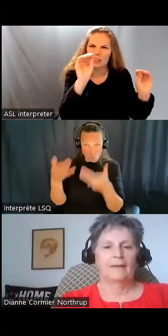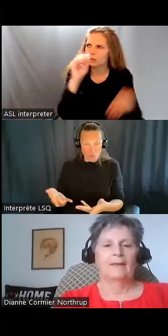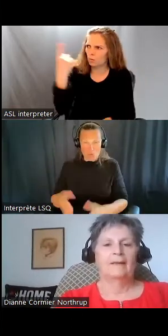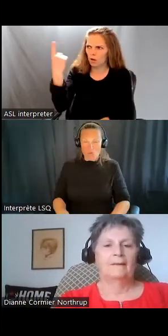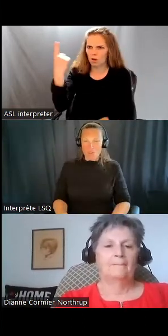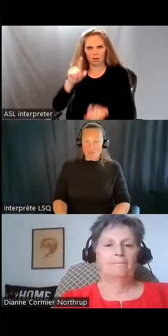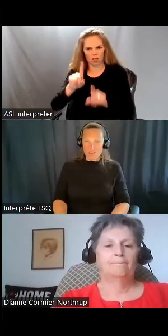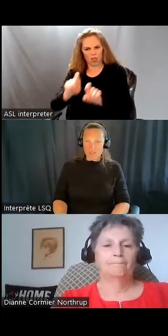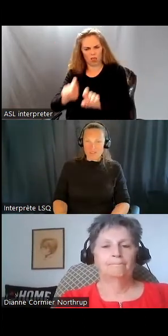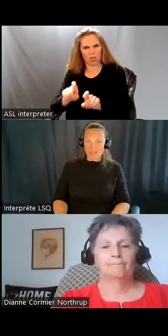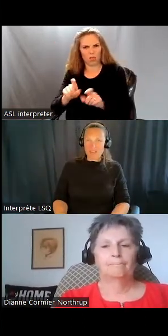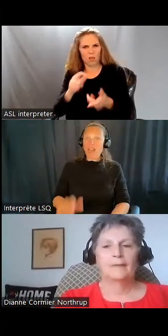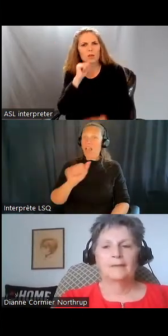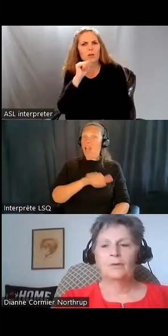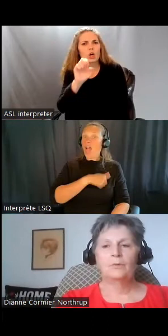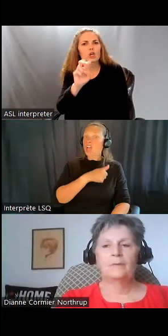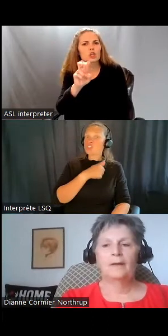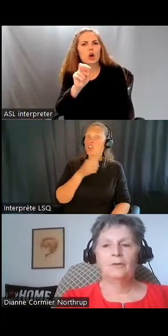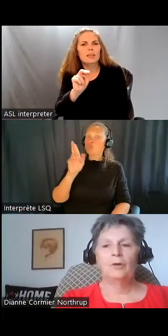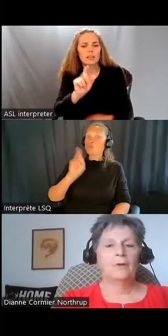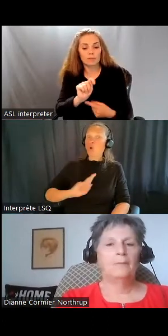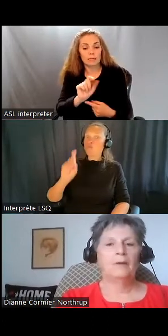Même l'Agence du revenu du Canada ne fait pas ça.